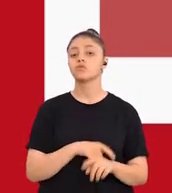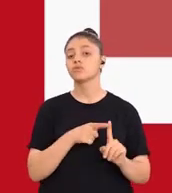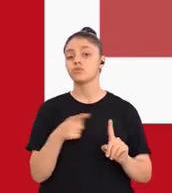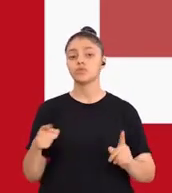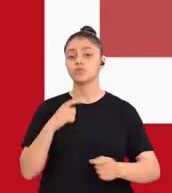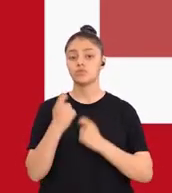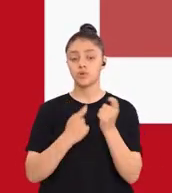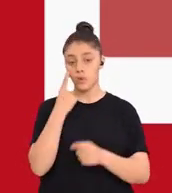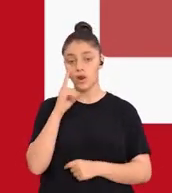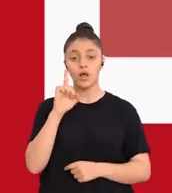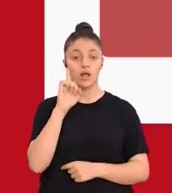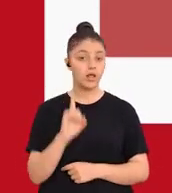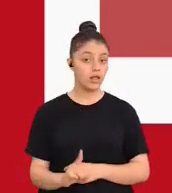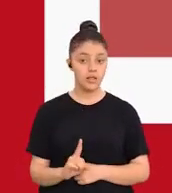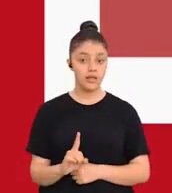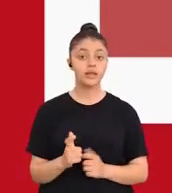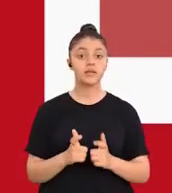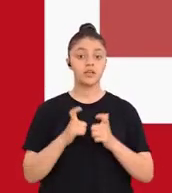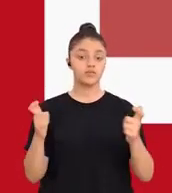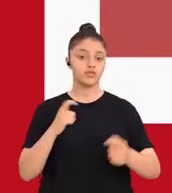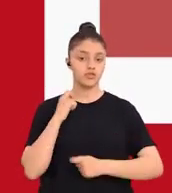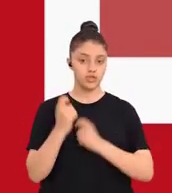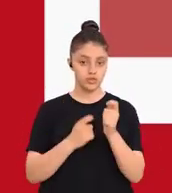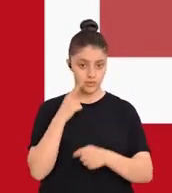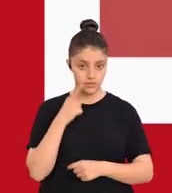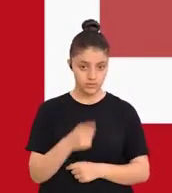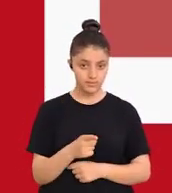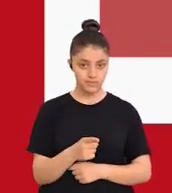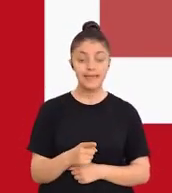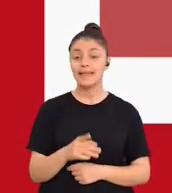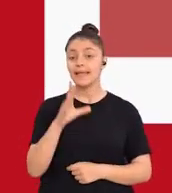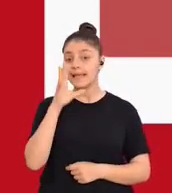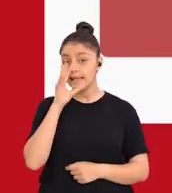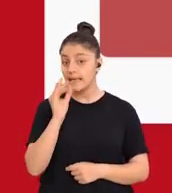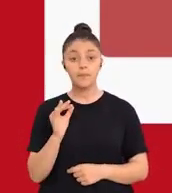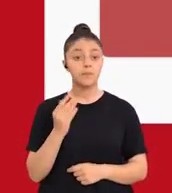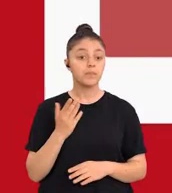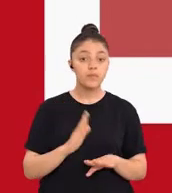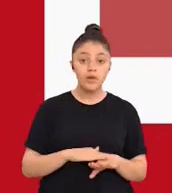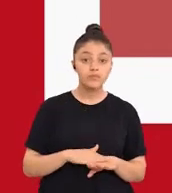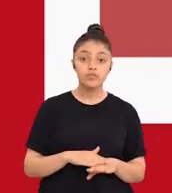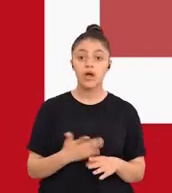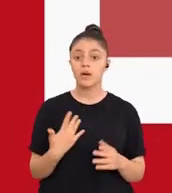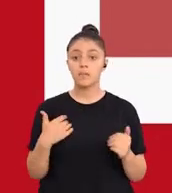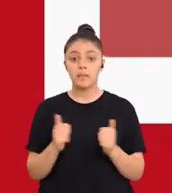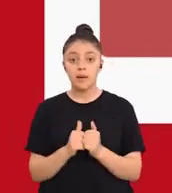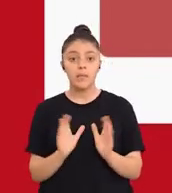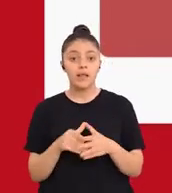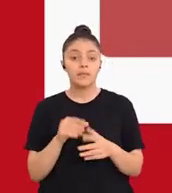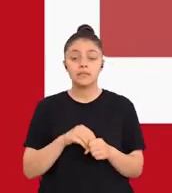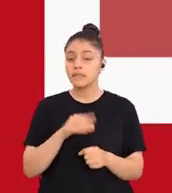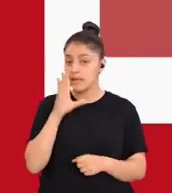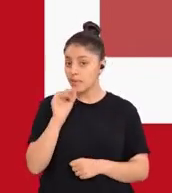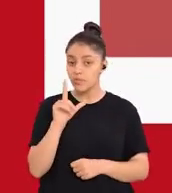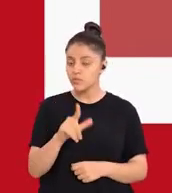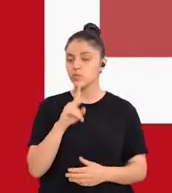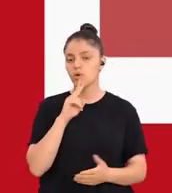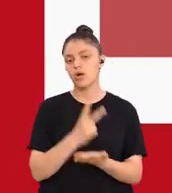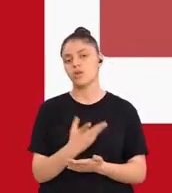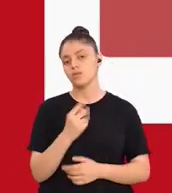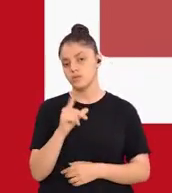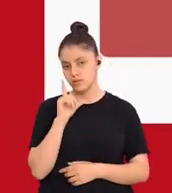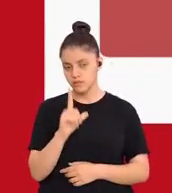Bu süreçte öncelikli olarak geliştirme süreçlerinde kimlerin yer alması gerektiğine karar verilmelidir.